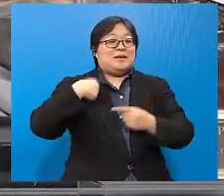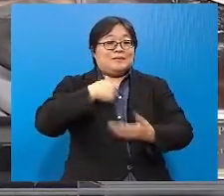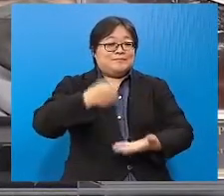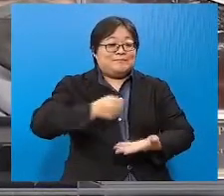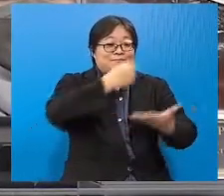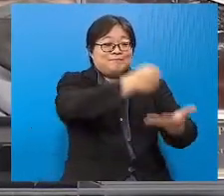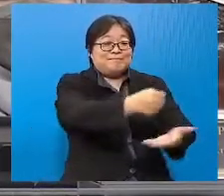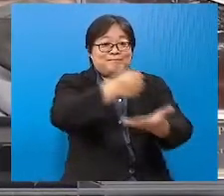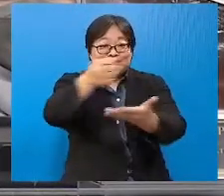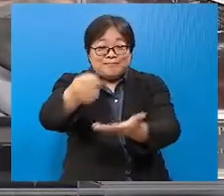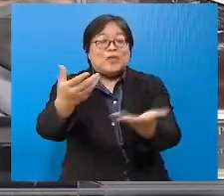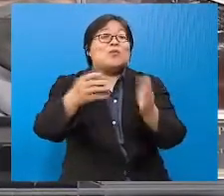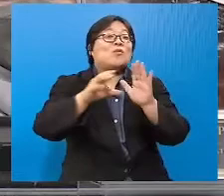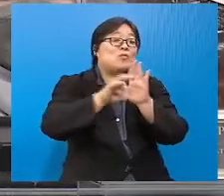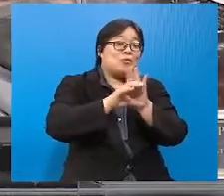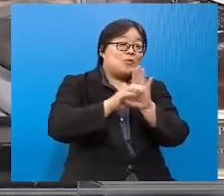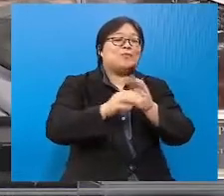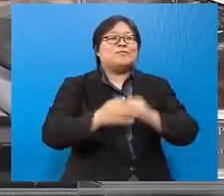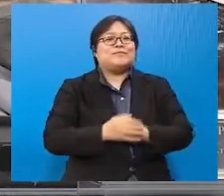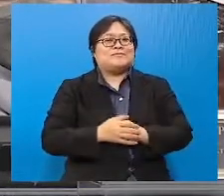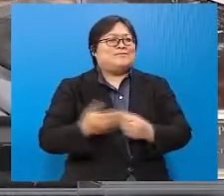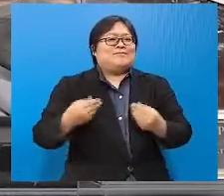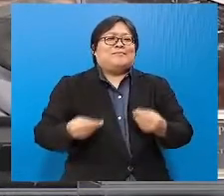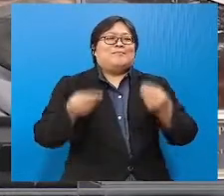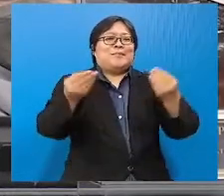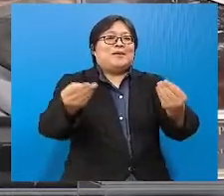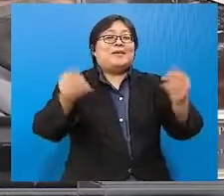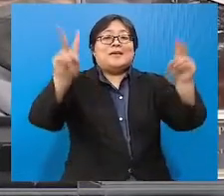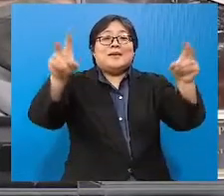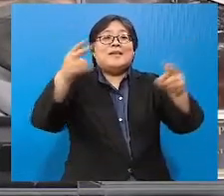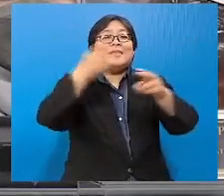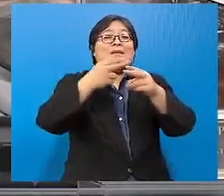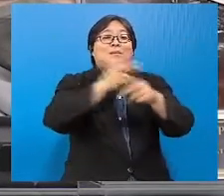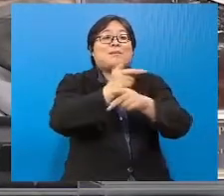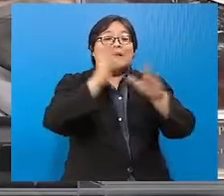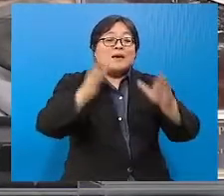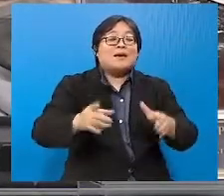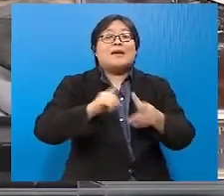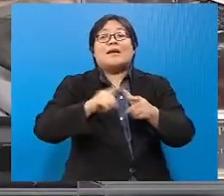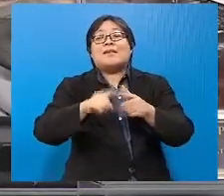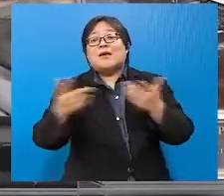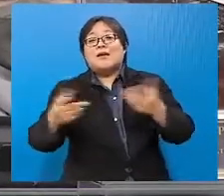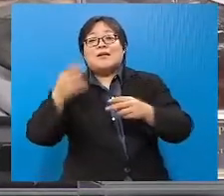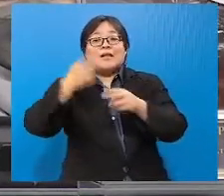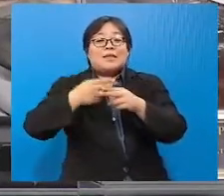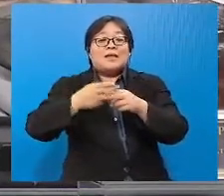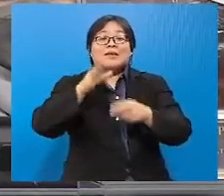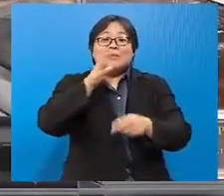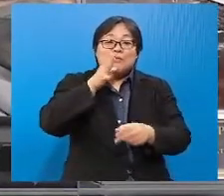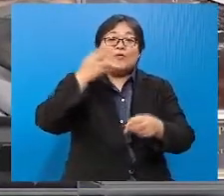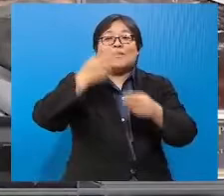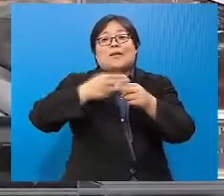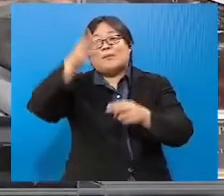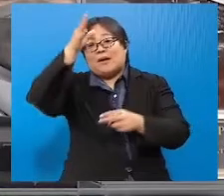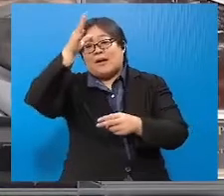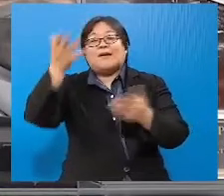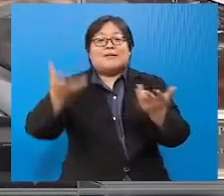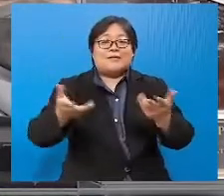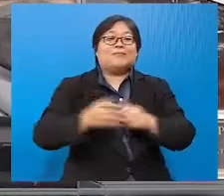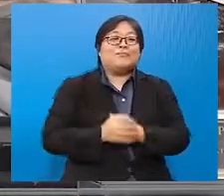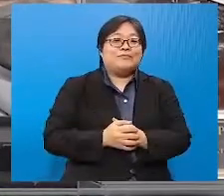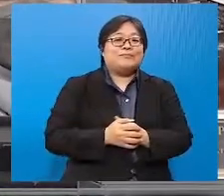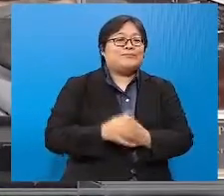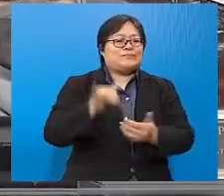kepada bantuan kanak-kanak sebagai contoh, kita berikan atas nama penjaga ataupun ibu ataupun ayah dia. Jadi